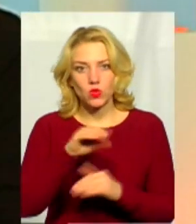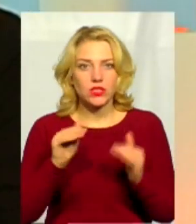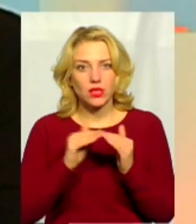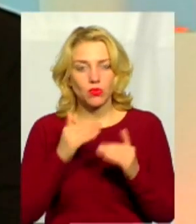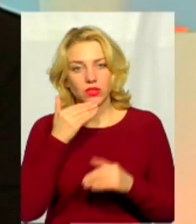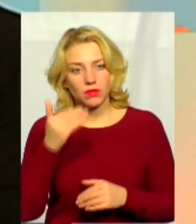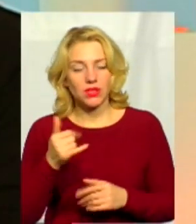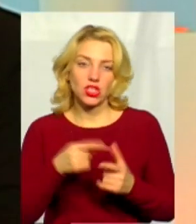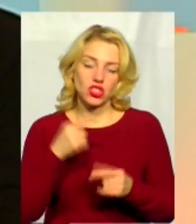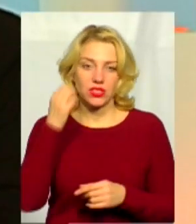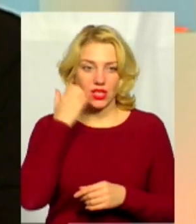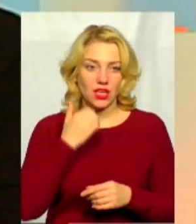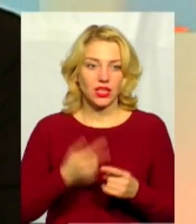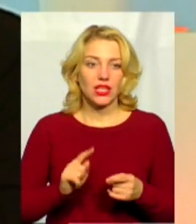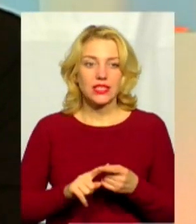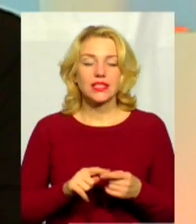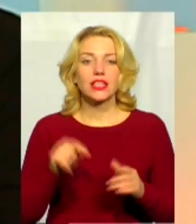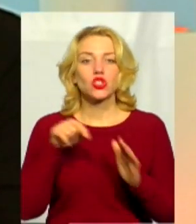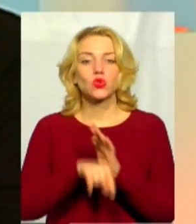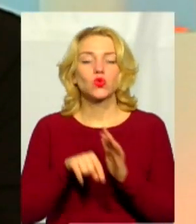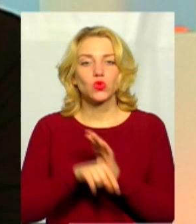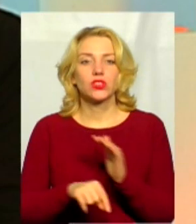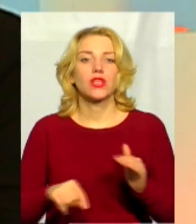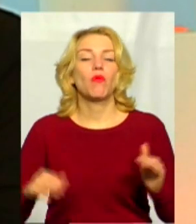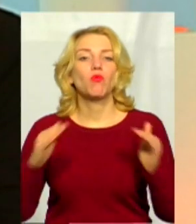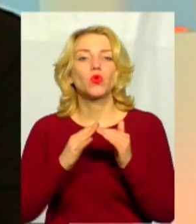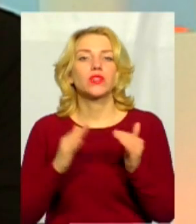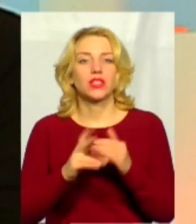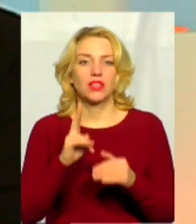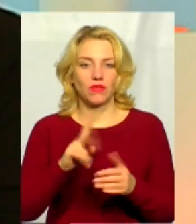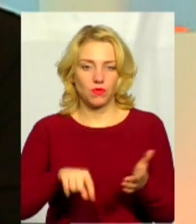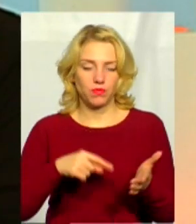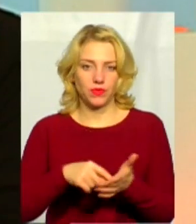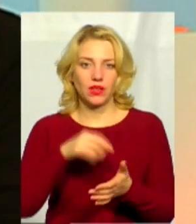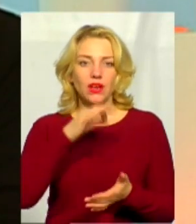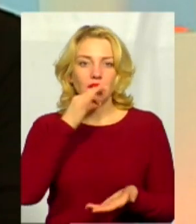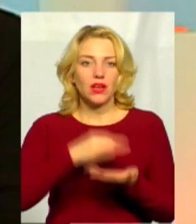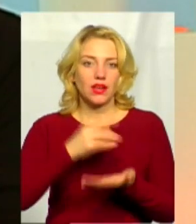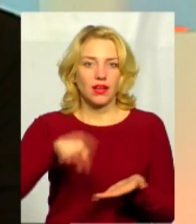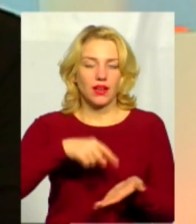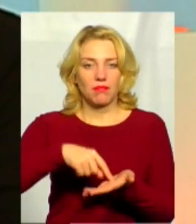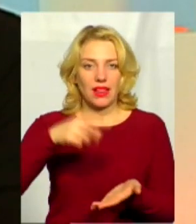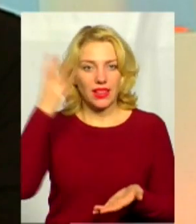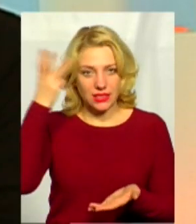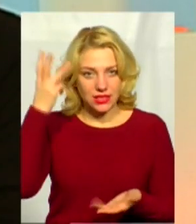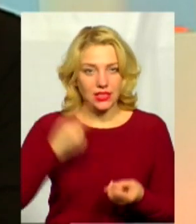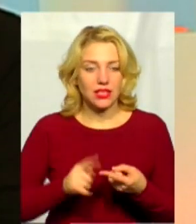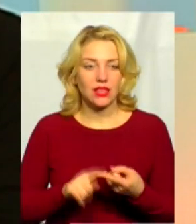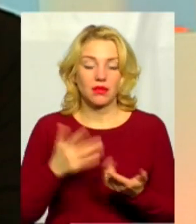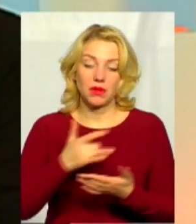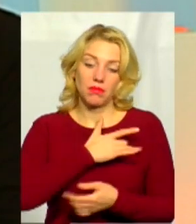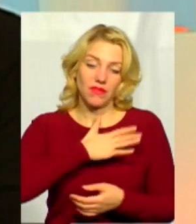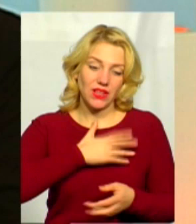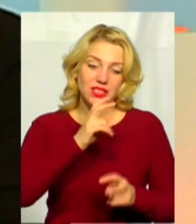будинків, які на балансі комунальної власності. Тому що, коли ми побачили і почали досліджувати приватний сектор, це заводи,